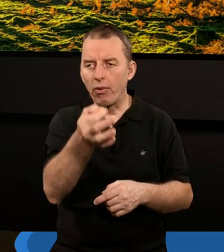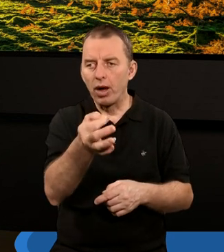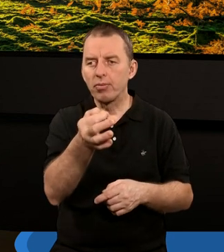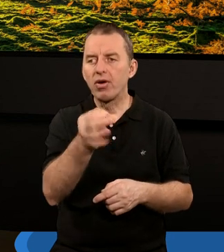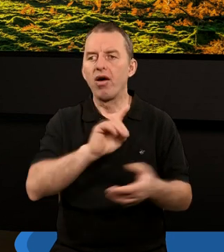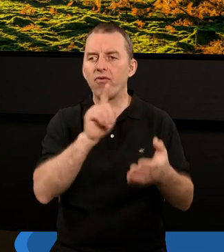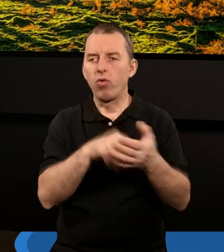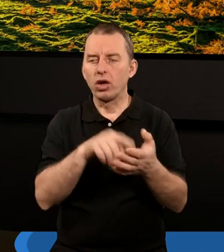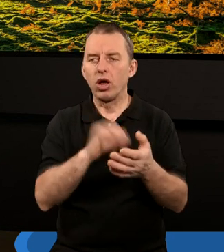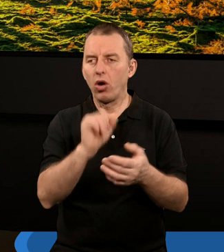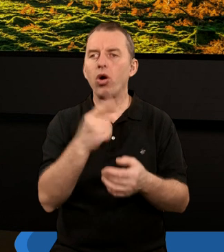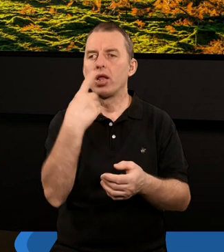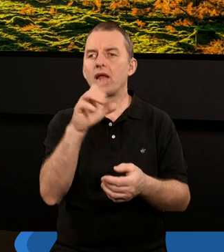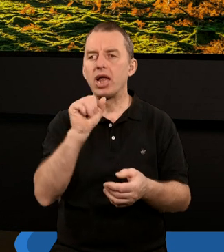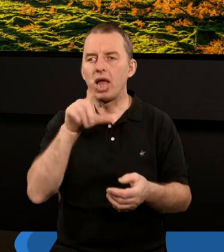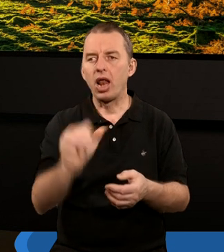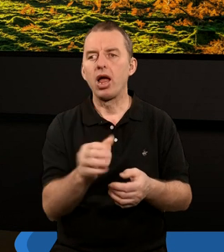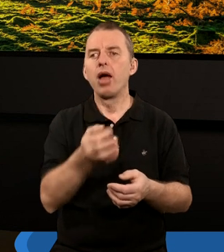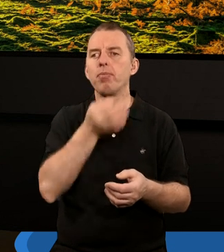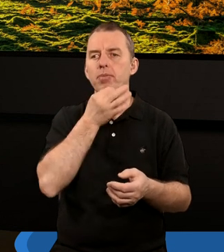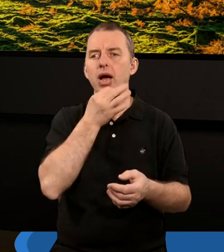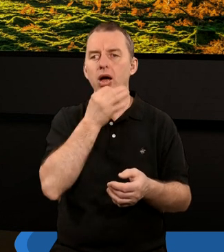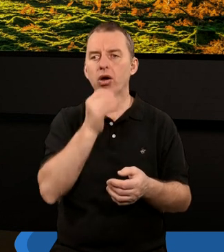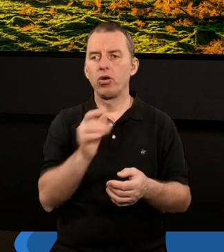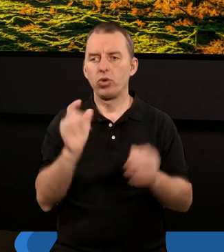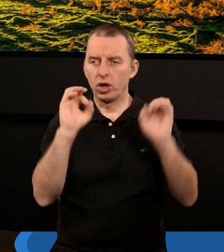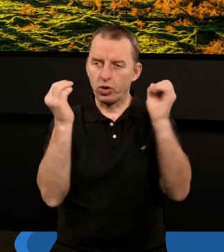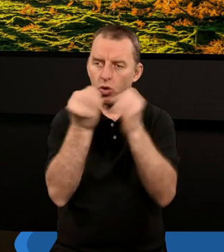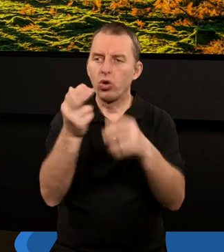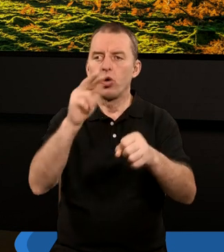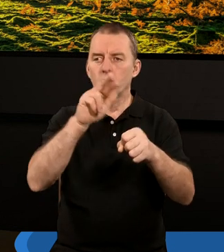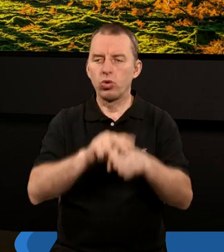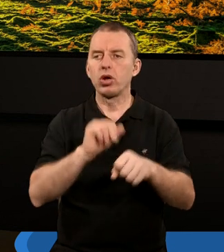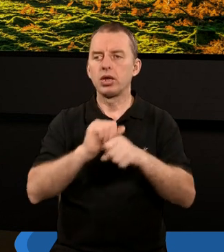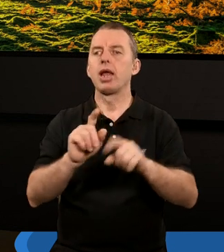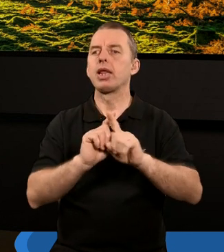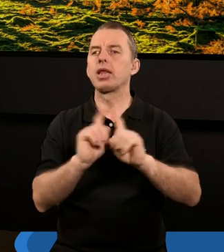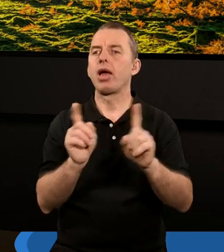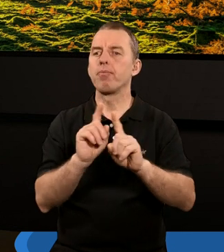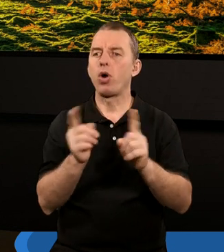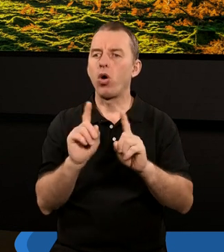no Daniela, no to wiemy, że mały róg, prawda, który jest symbolem